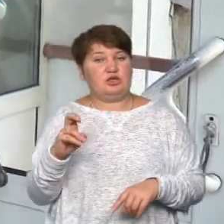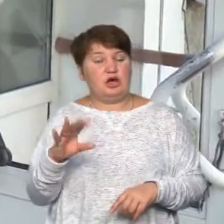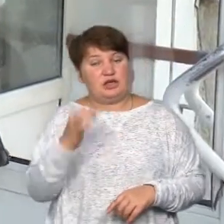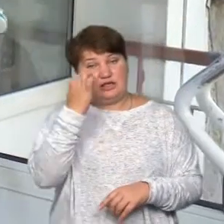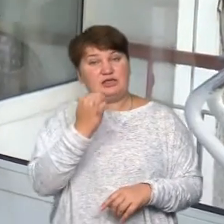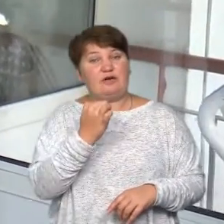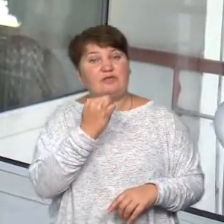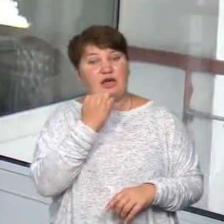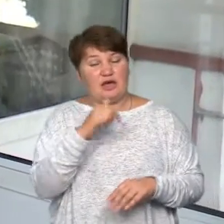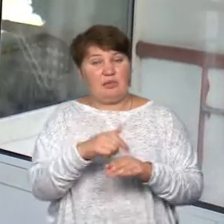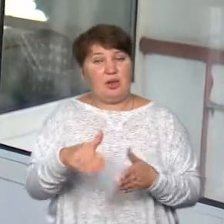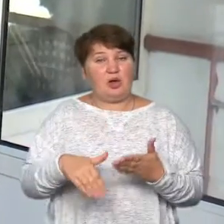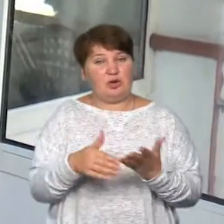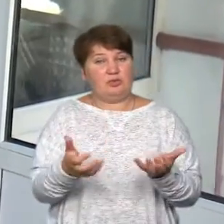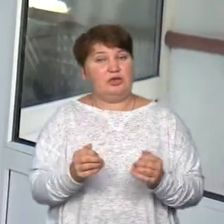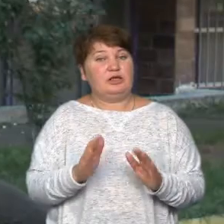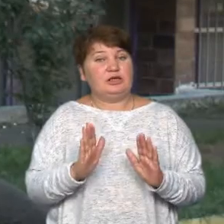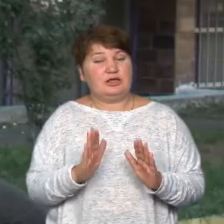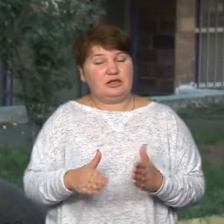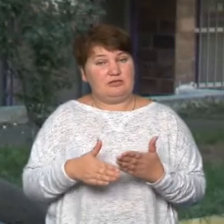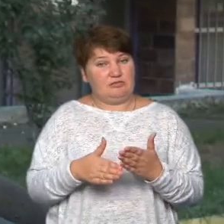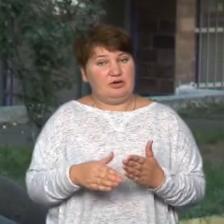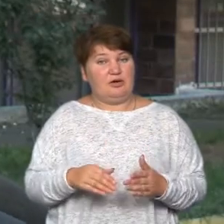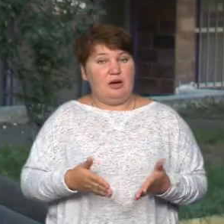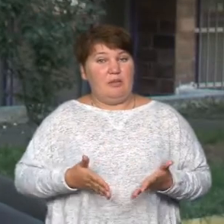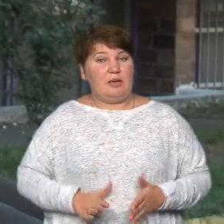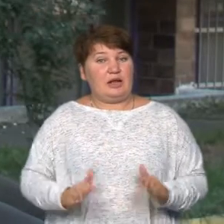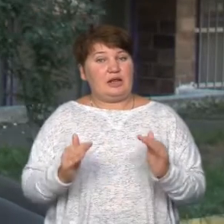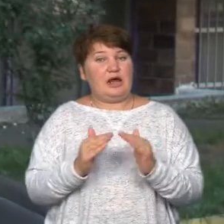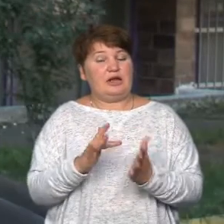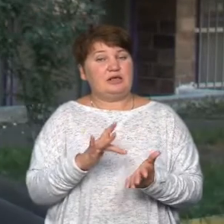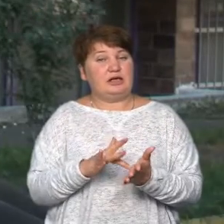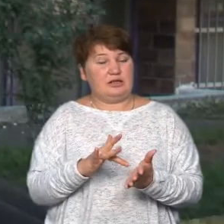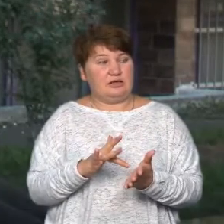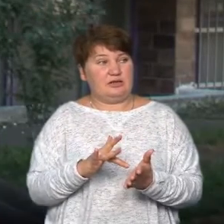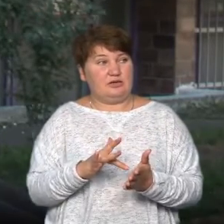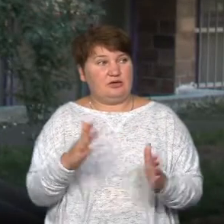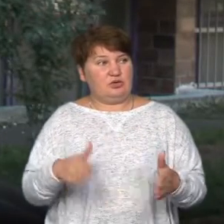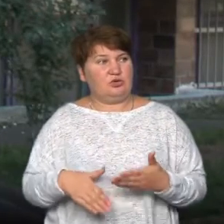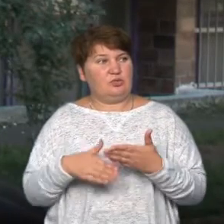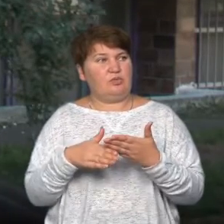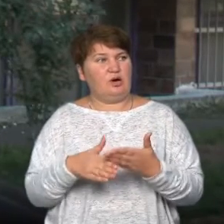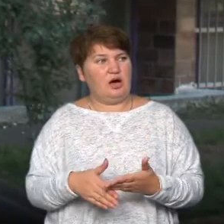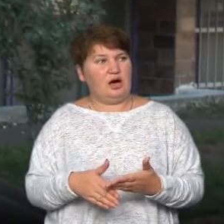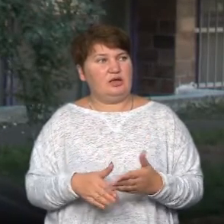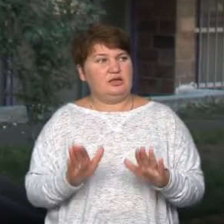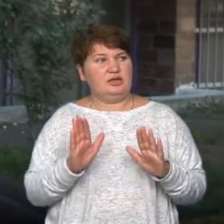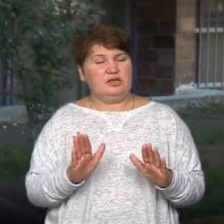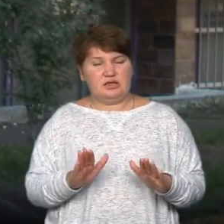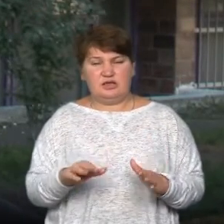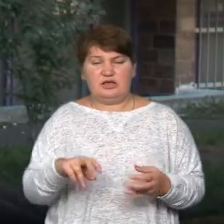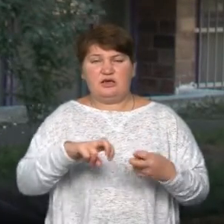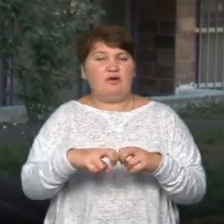необхідний отримав не тільки перинатальний центр. До цей час ми допомагали лікувальним закладам не тільки обласного центру,